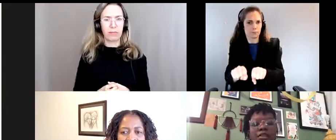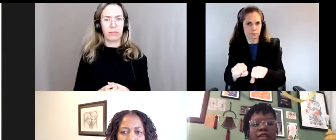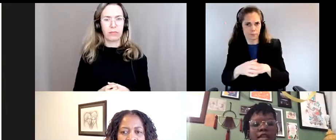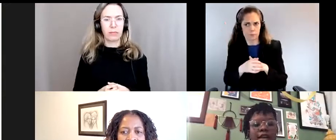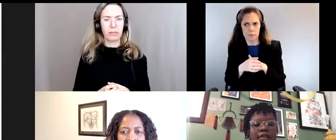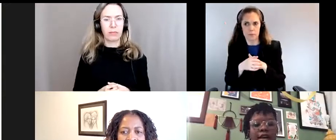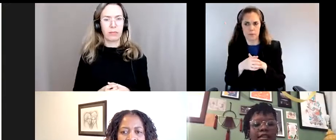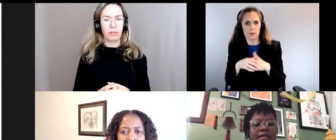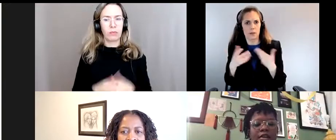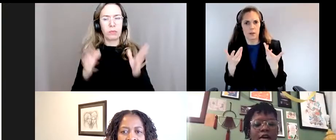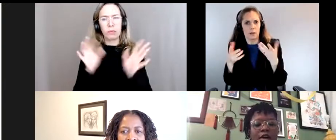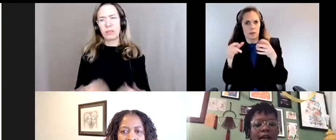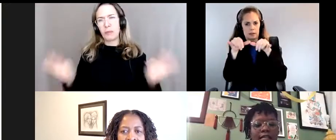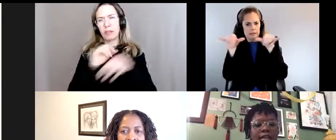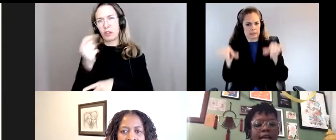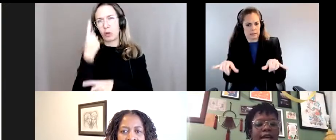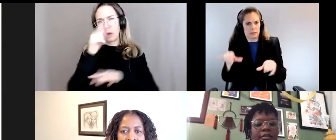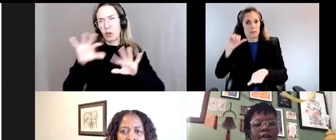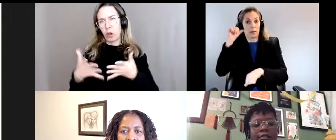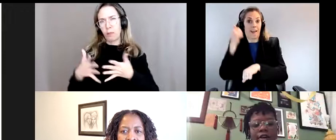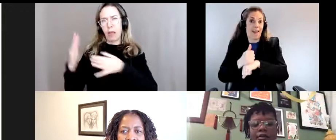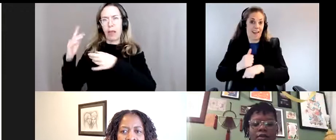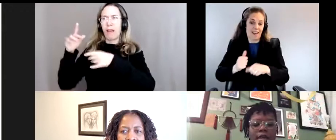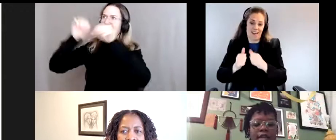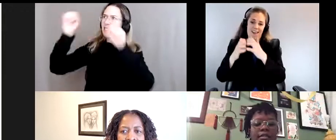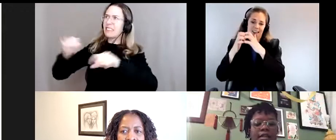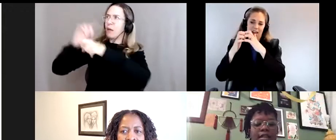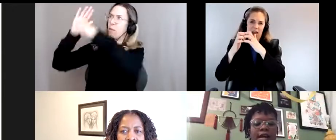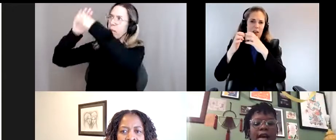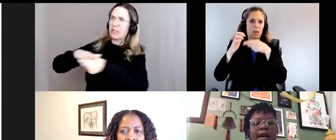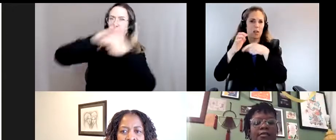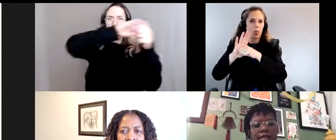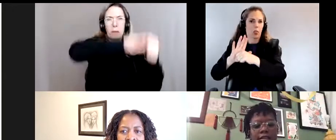et c'est important de comprendre comment est-ce que ces systèmes d'oppression ont eu